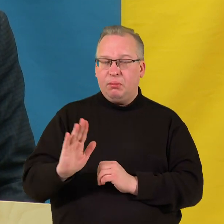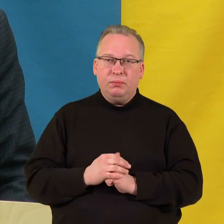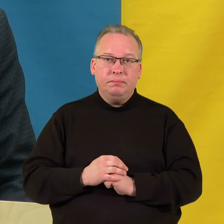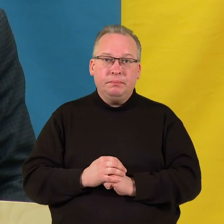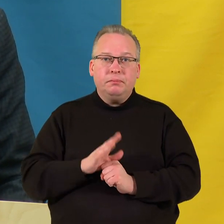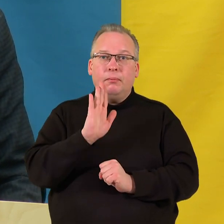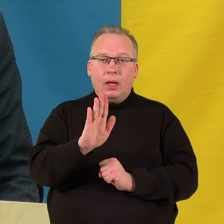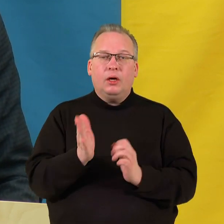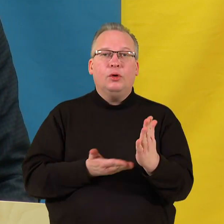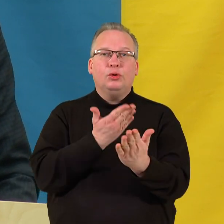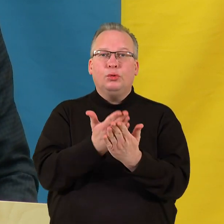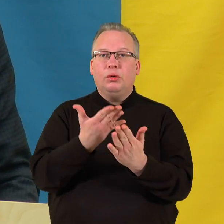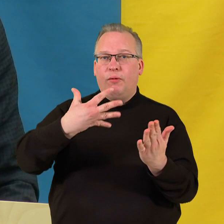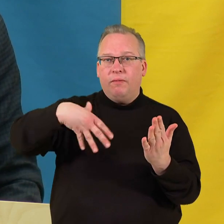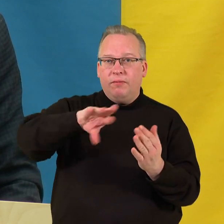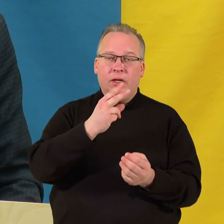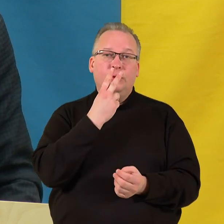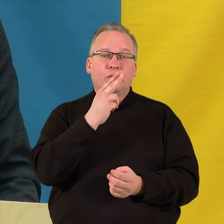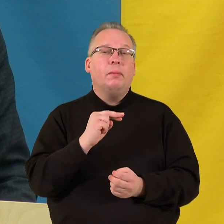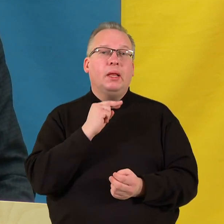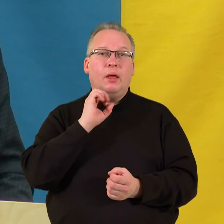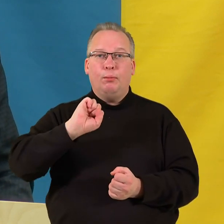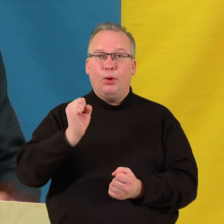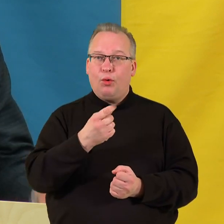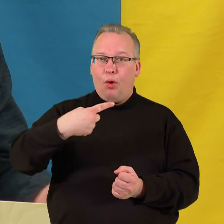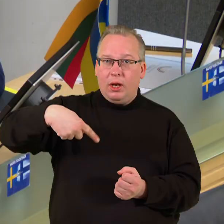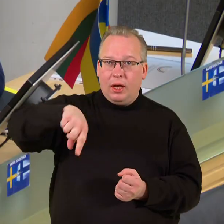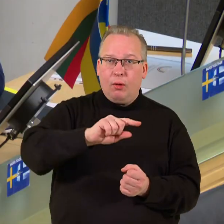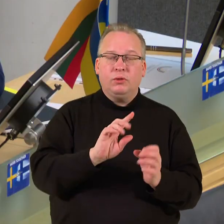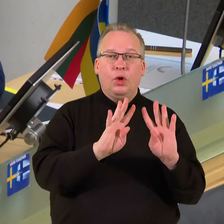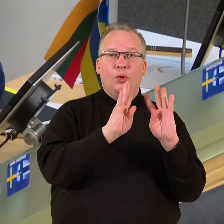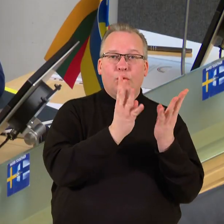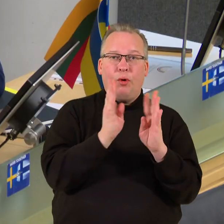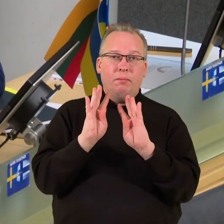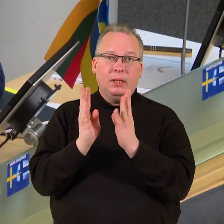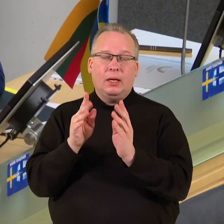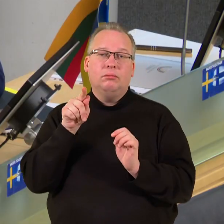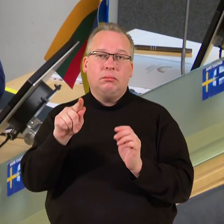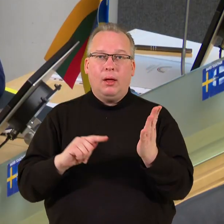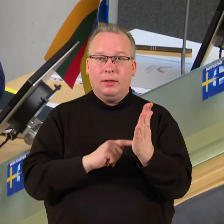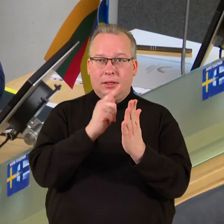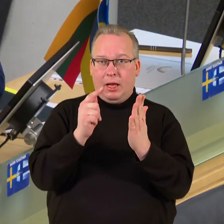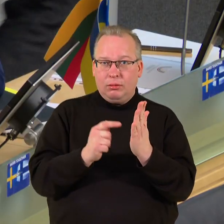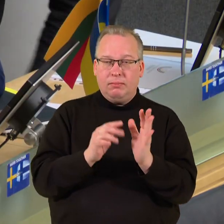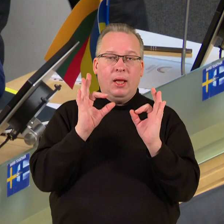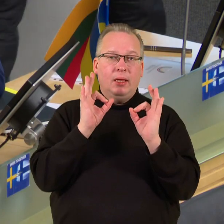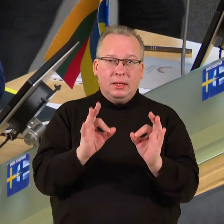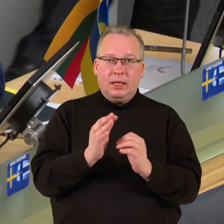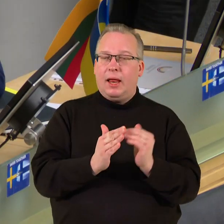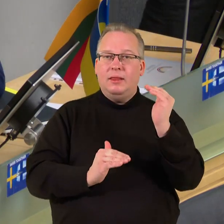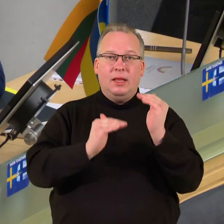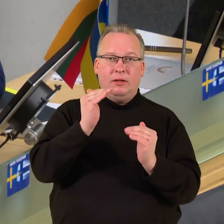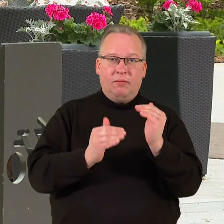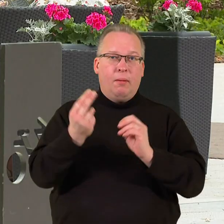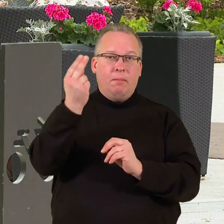siūlau visiems atkreipti dėmesį kolegoms ir komitetui į šį klausimą ir tikrai nediferenciuoti